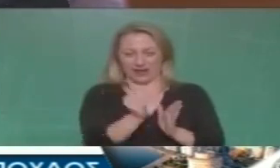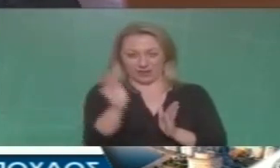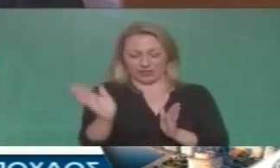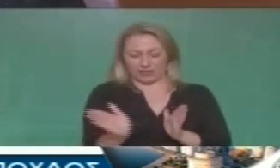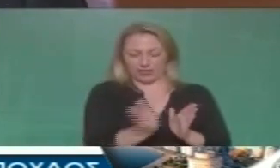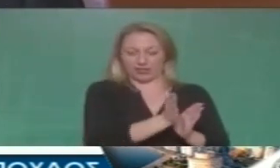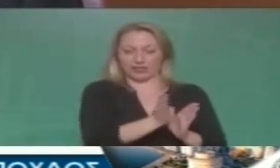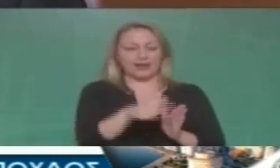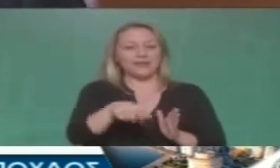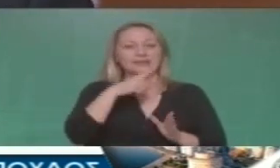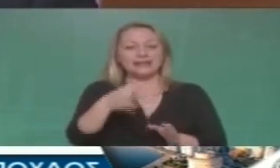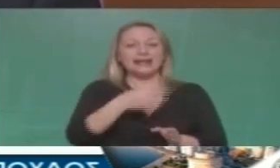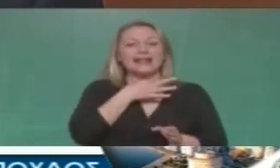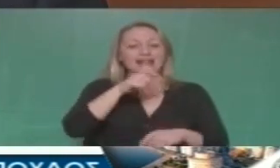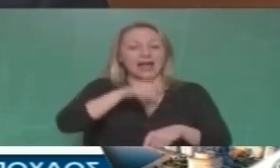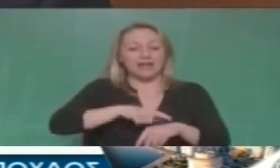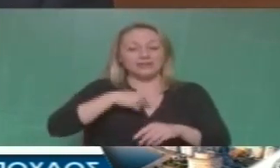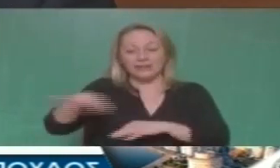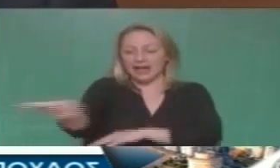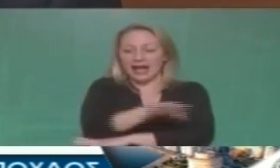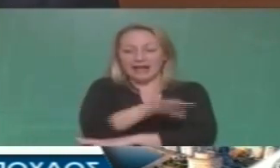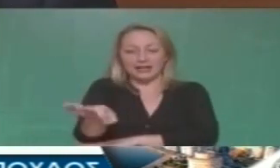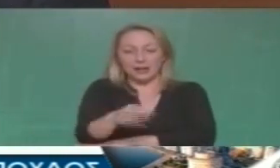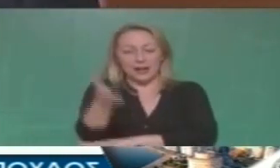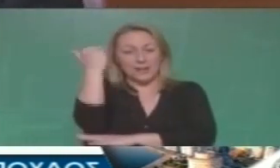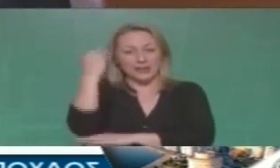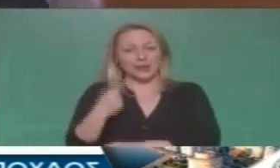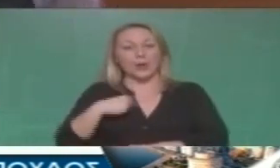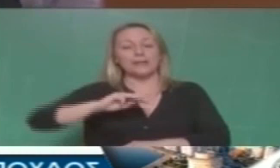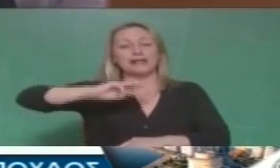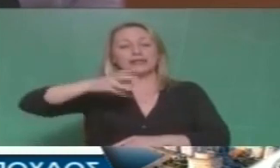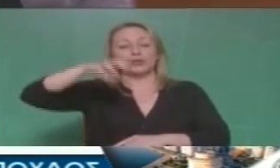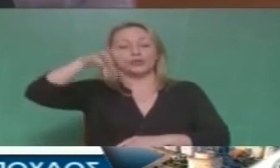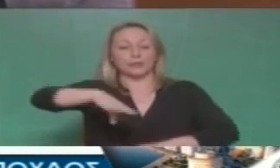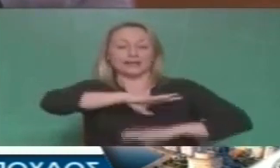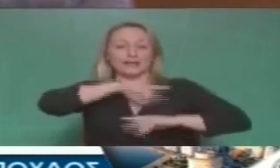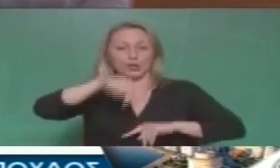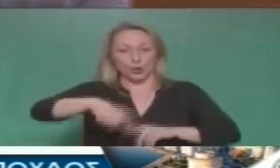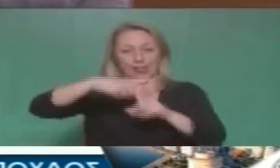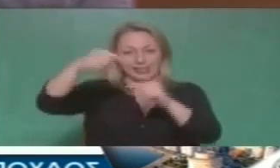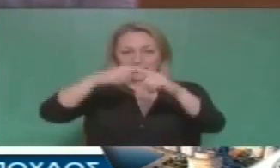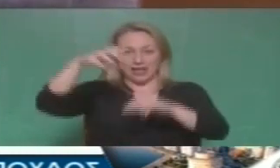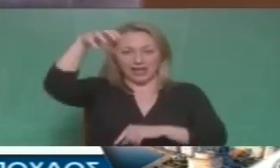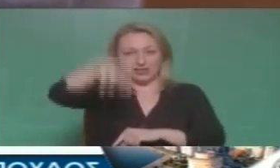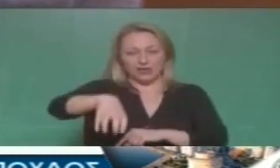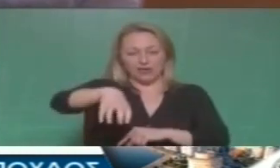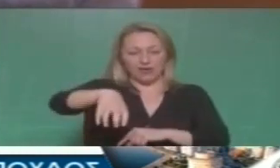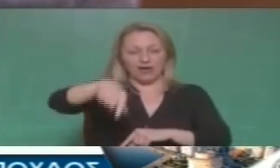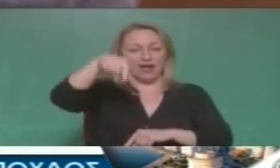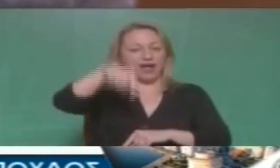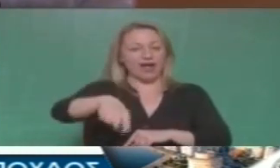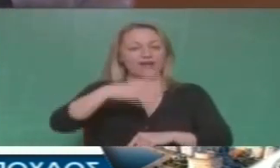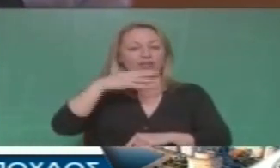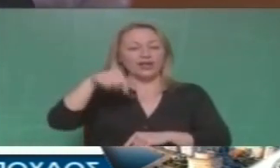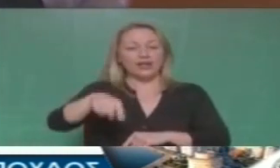ένα αρχιτεκτόνυμα αξίας όπως το παλιό τρίτο σώμα στρατού νυν νατοϊκό στρατηγείο να καταλαμβάνεται από